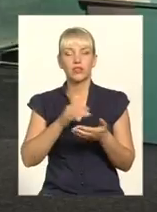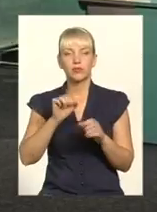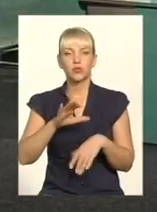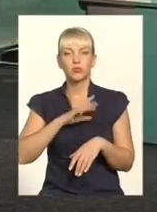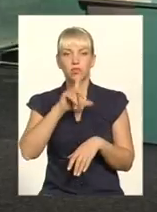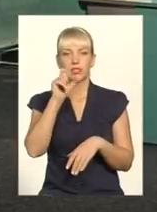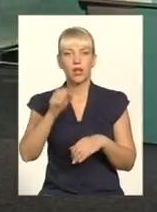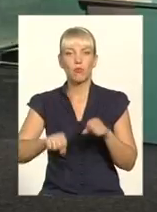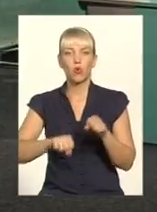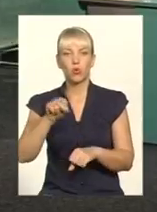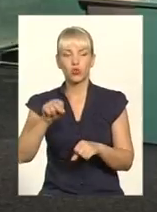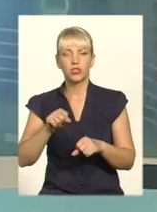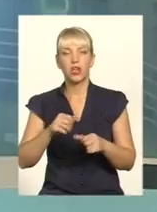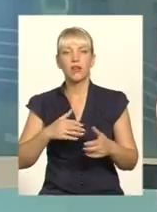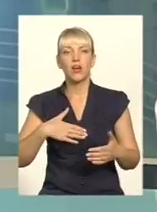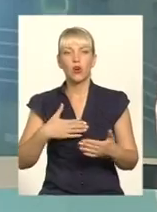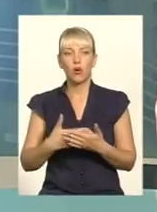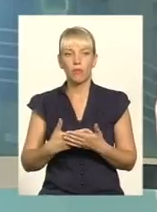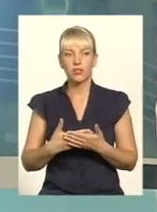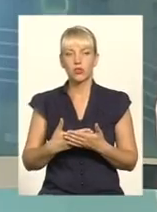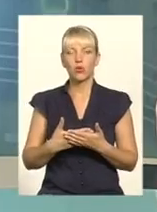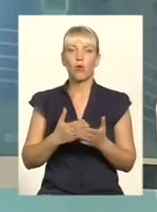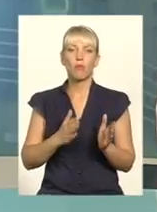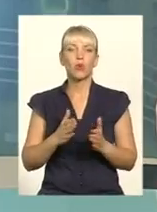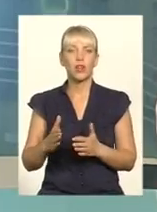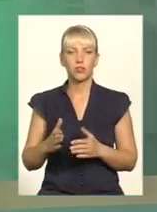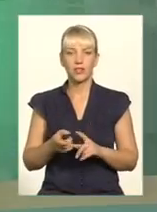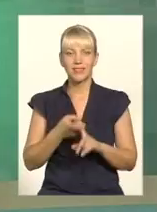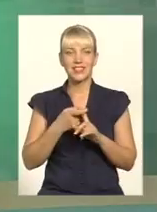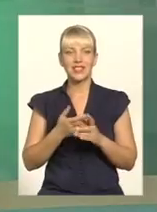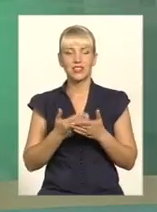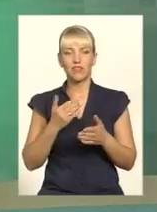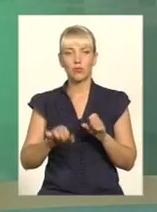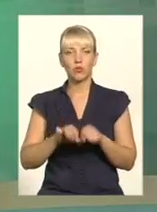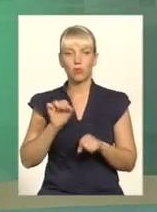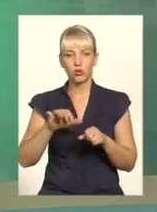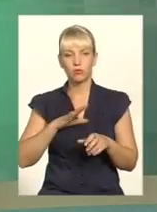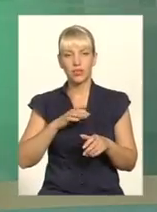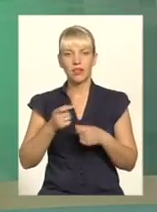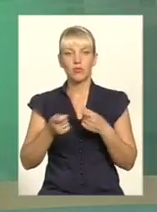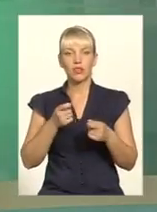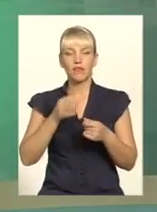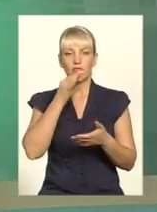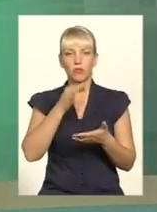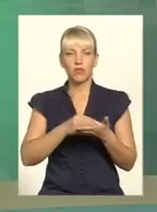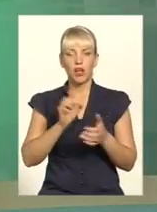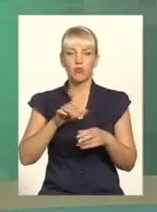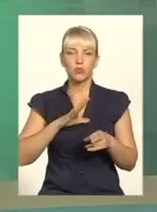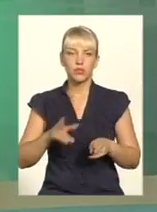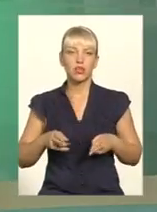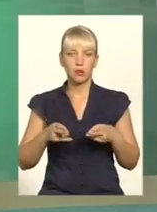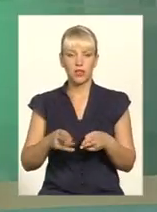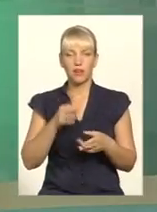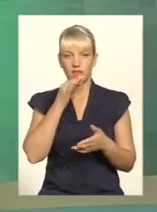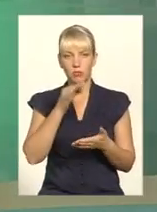за порушення громадського порядку від і до? В залежності від порушення. Може бути адміністративна відповідальність, може бути кримінальна відповідальність.